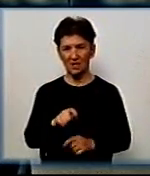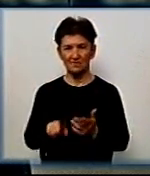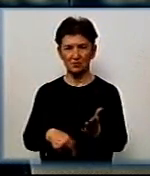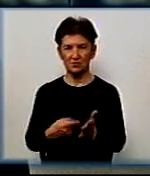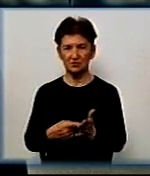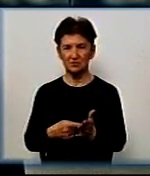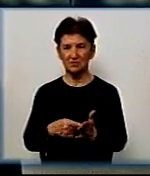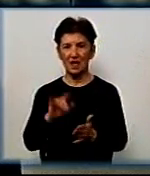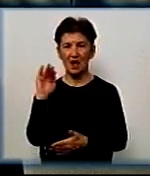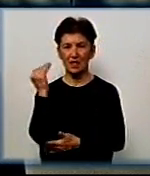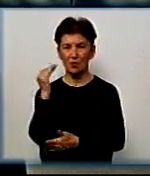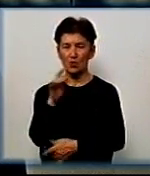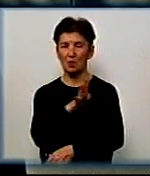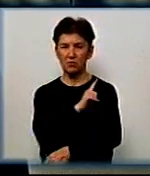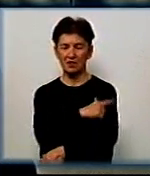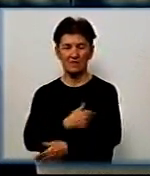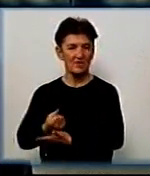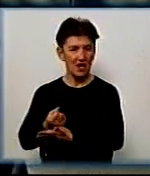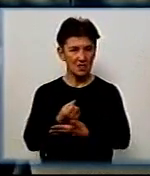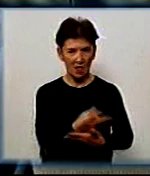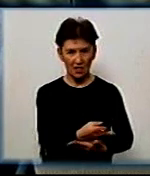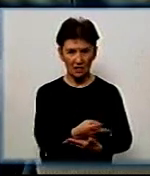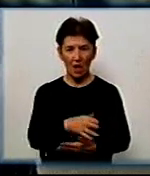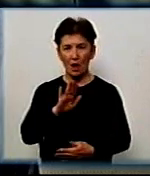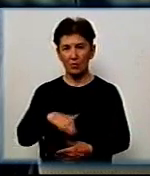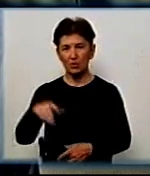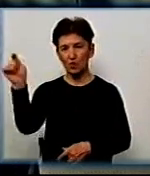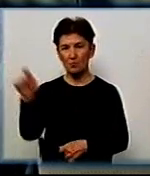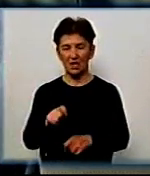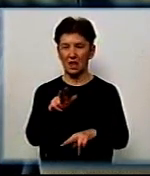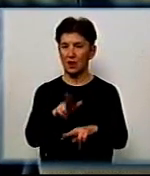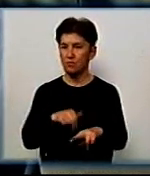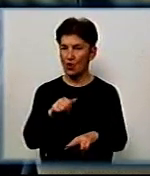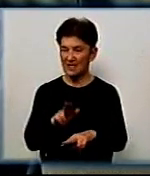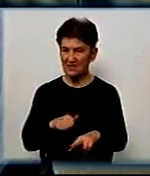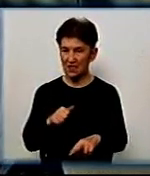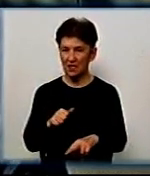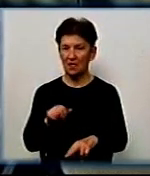вже дитина була в лікарні, викликали швидку, потім приїхала поліція, і